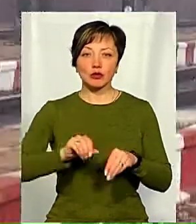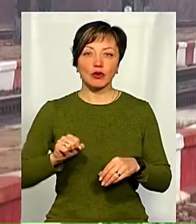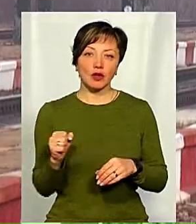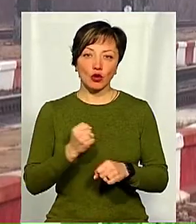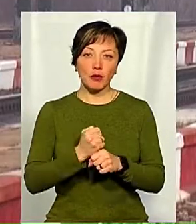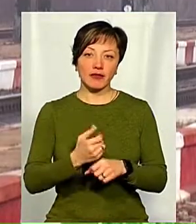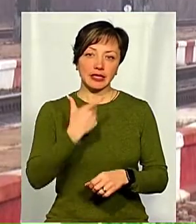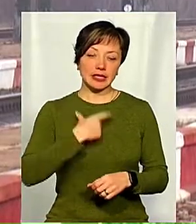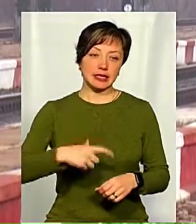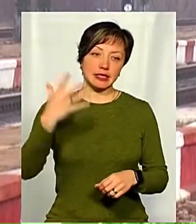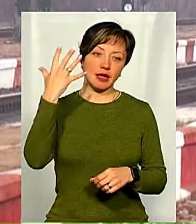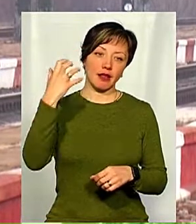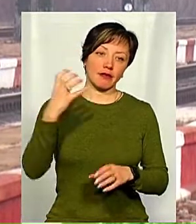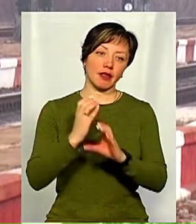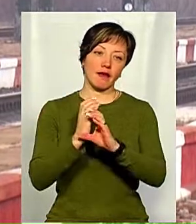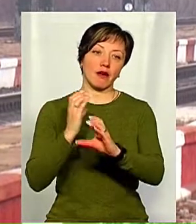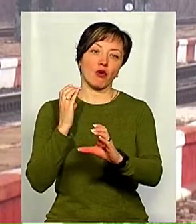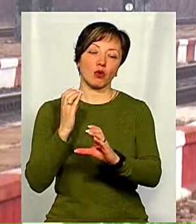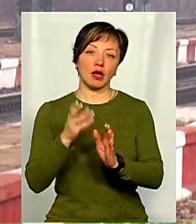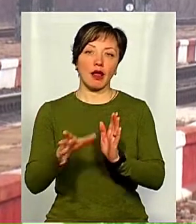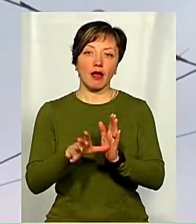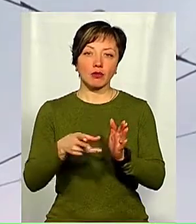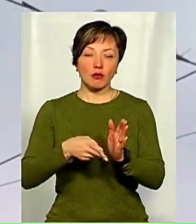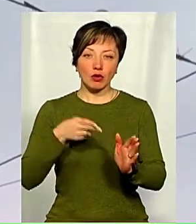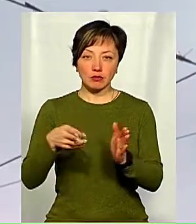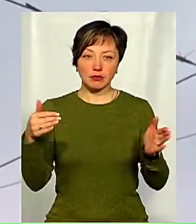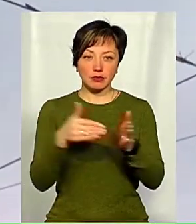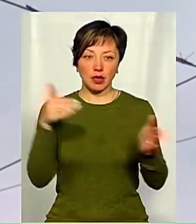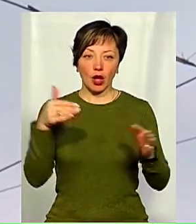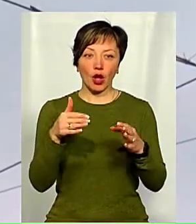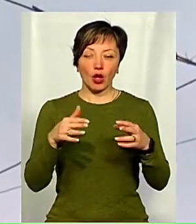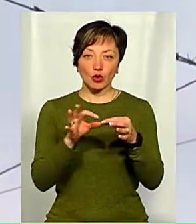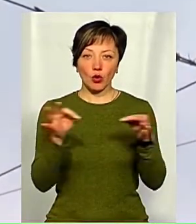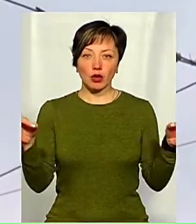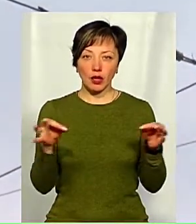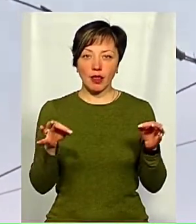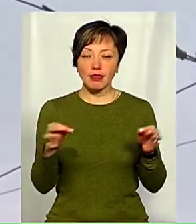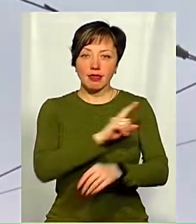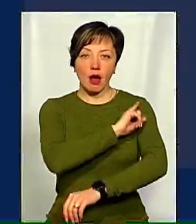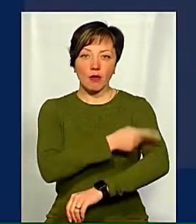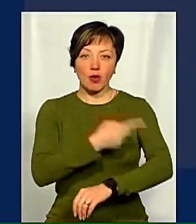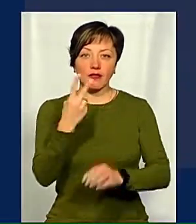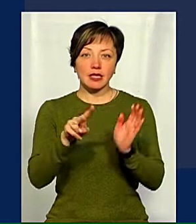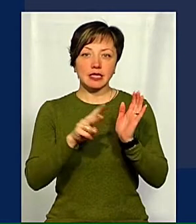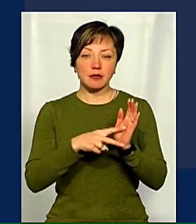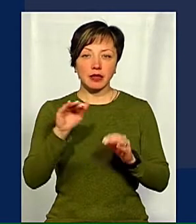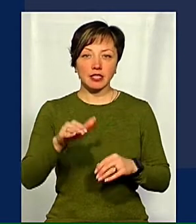робив селфі на вагонах електропоїзда. Тоді дотворкнувся до контактного дроту напругою 8,5 тисяч вольт.